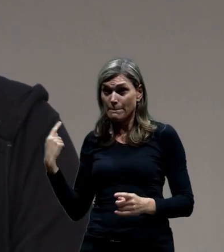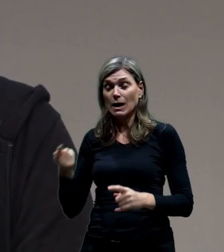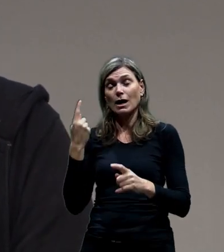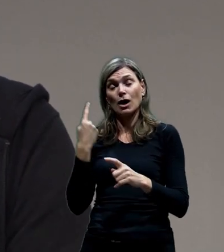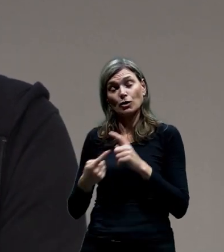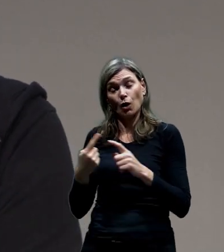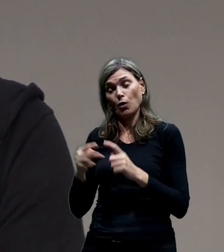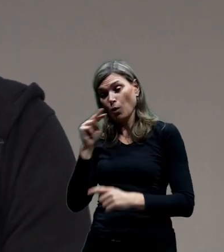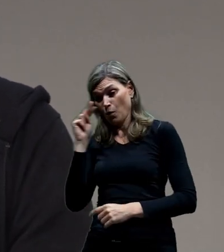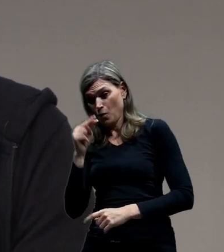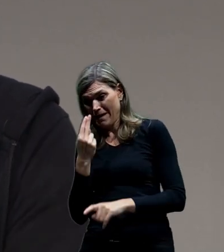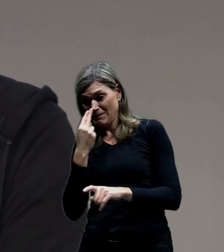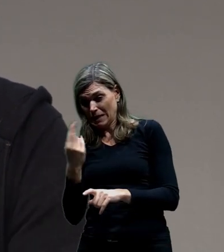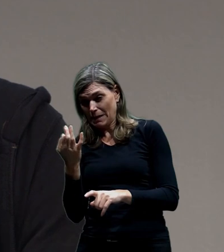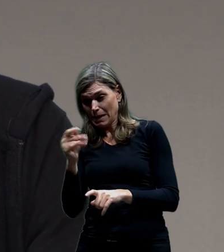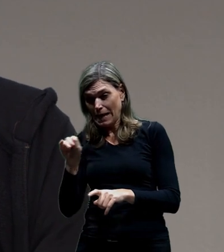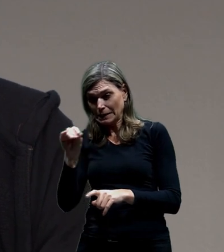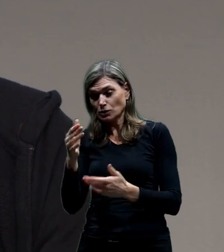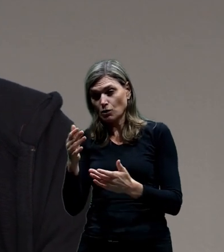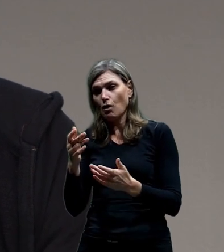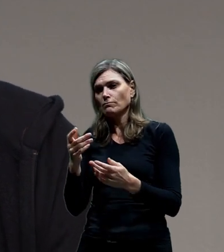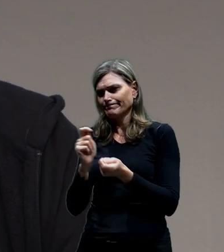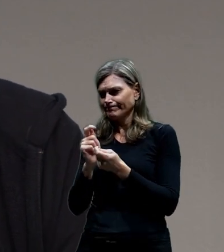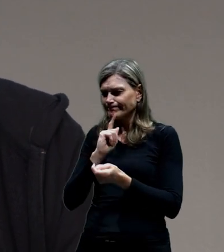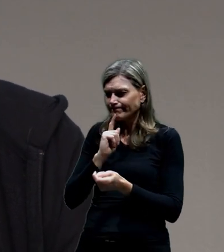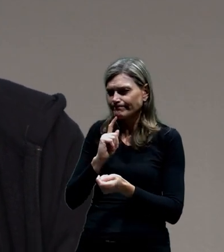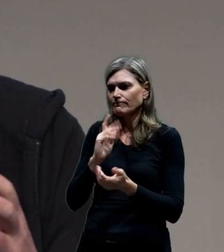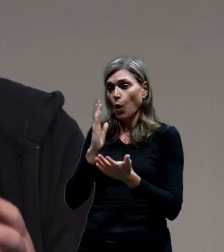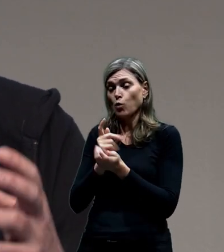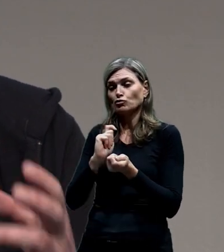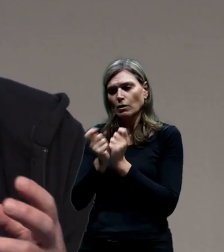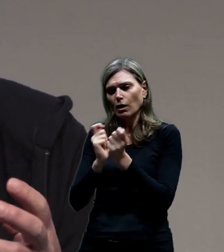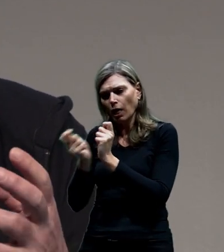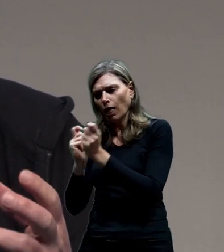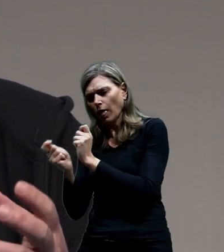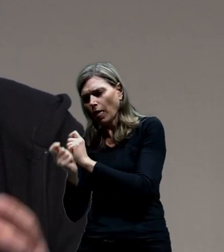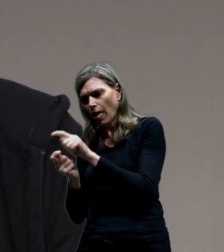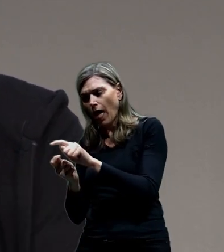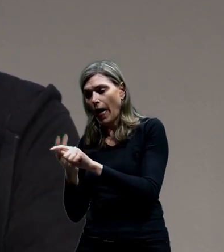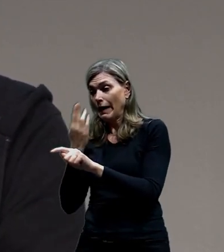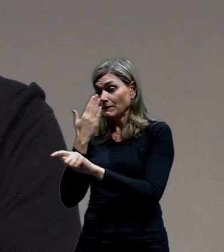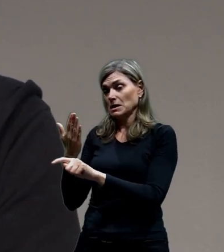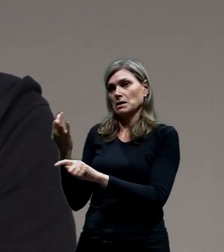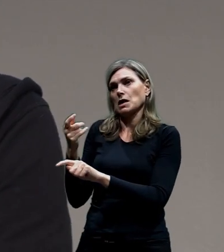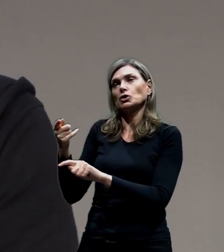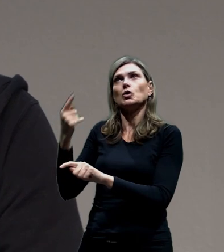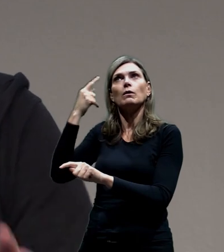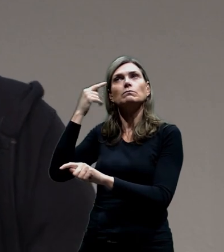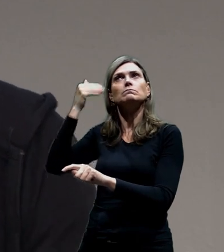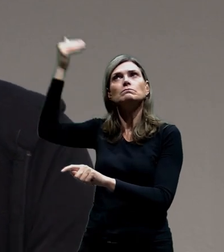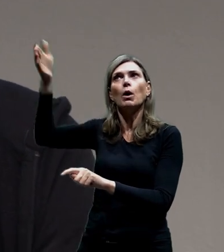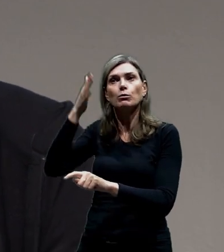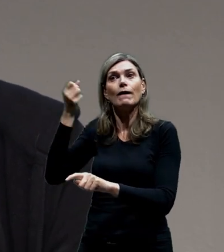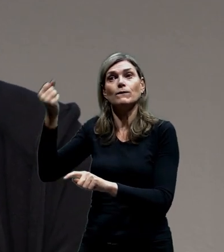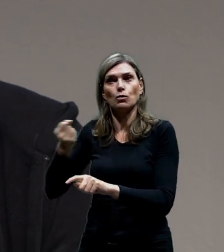pochybovat. A když vidíme, že vlastně jako se podařilo dotlačit to řešení někam, že to funguje třeba za nějakých, tady tam